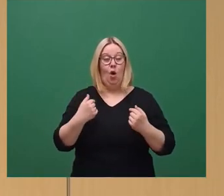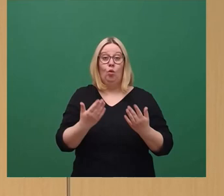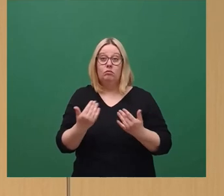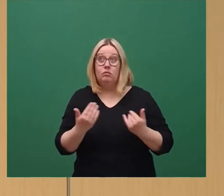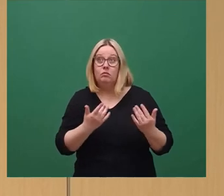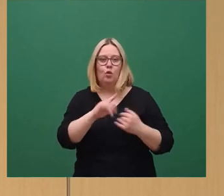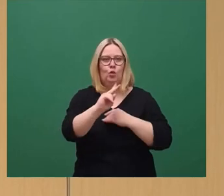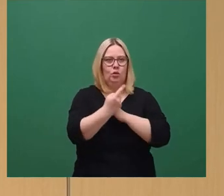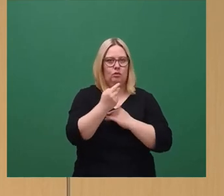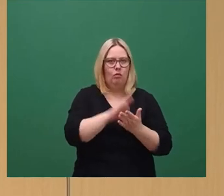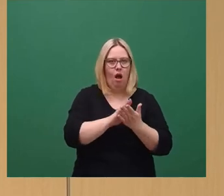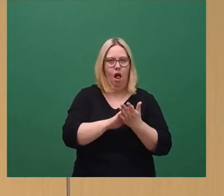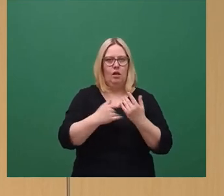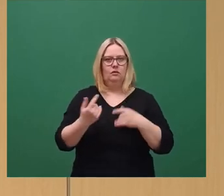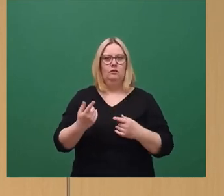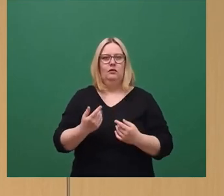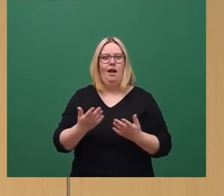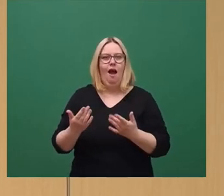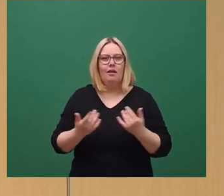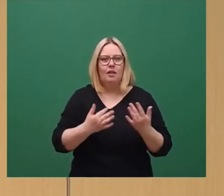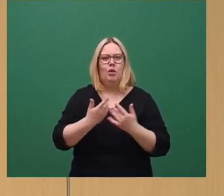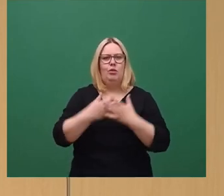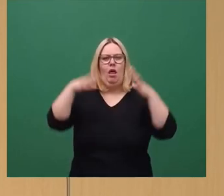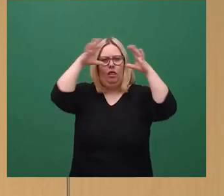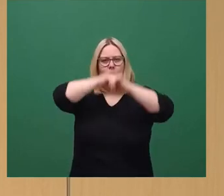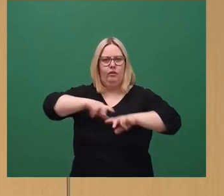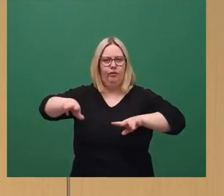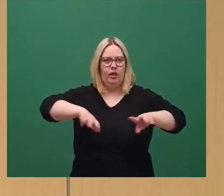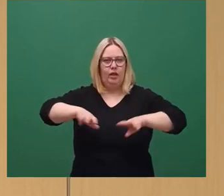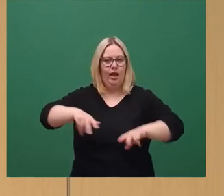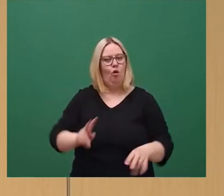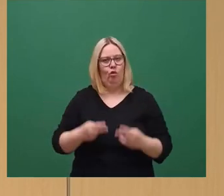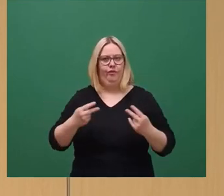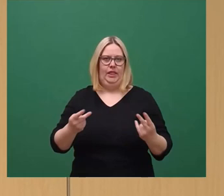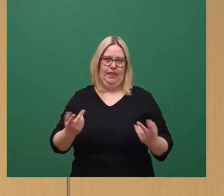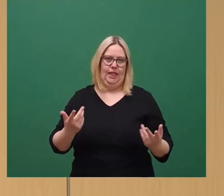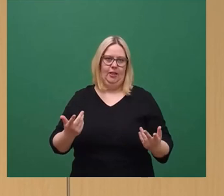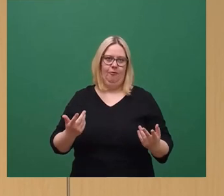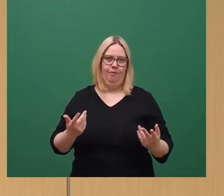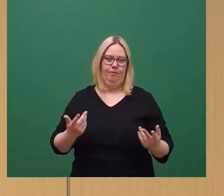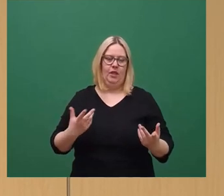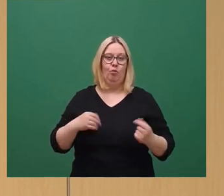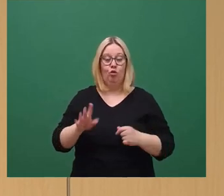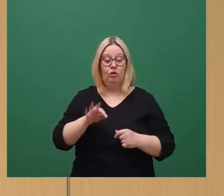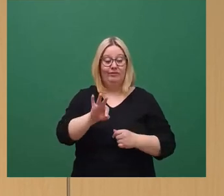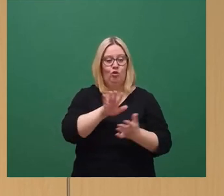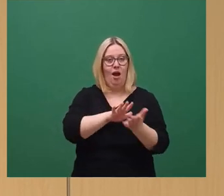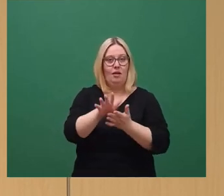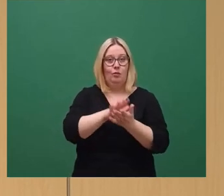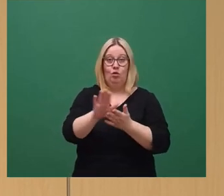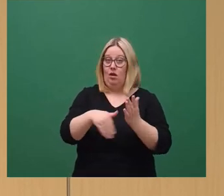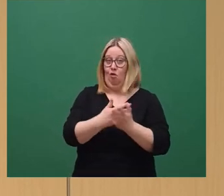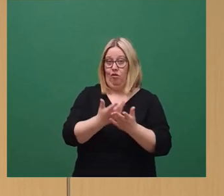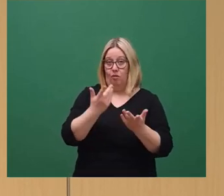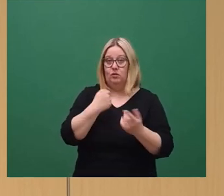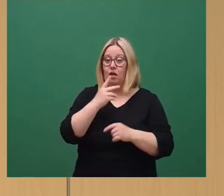zu halten, dazu gehört auch der Nachtverkehr zum Beispiel, sind deswegen essentiell. Die Ausgaben für diese Angebote sorgen dafür, dass